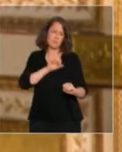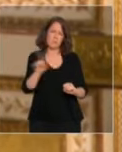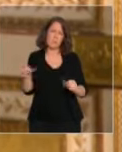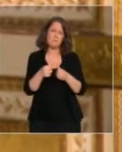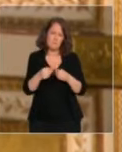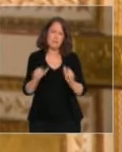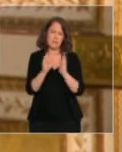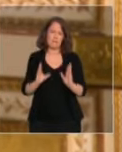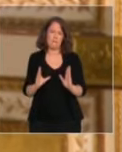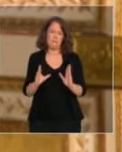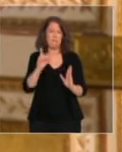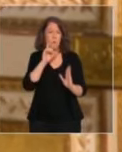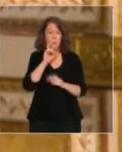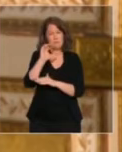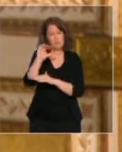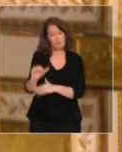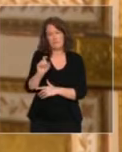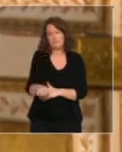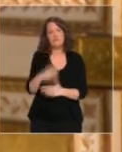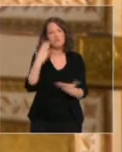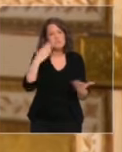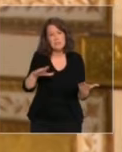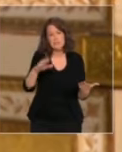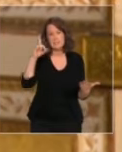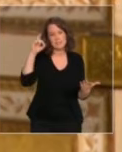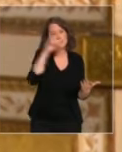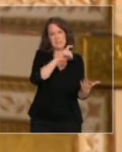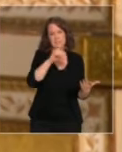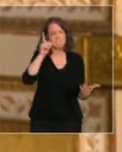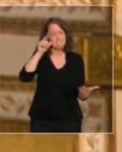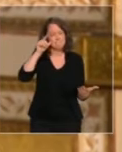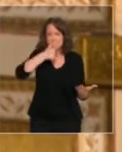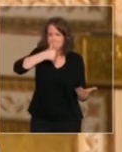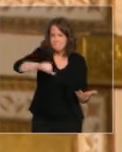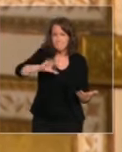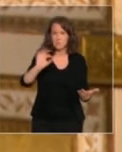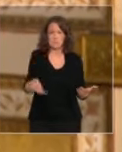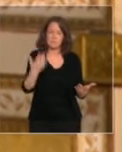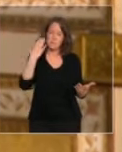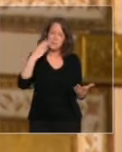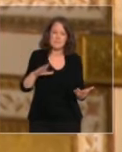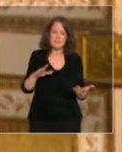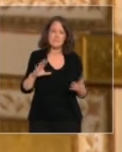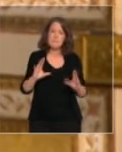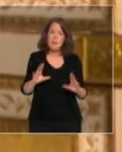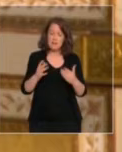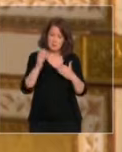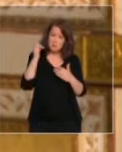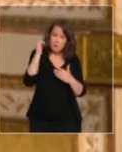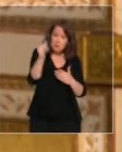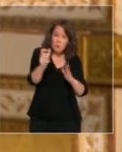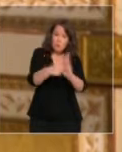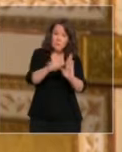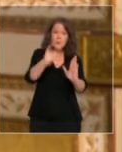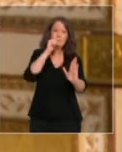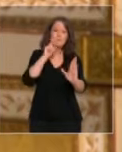Je sais que c'est une contrainte forte. je mesure ce que je vous demande et nous allons d'ici le 11 mai travailler à rendre ce temps